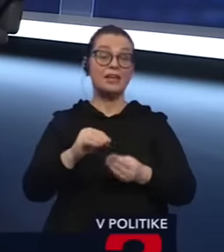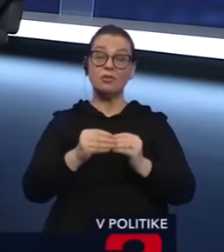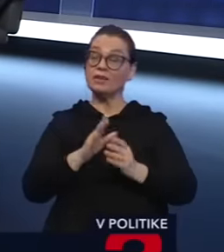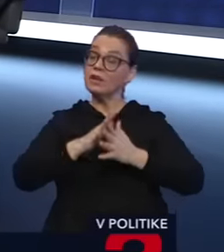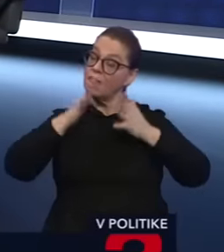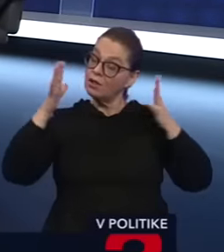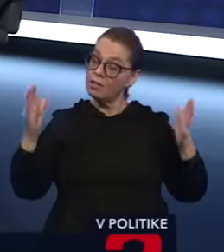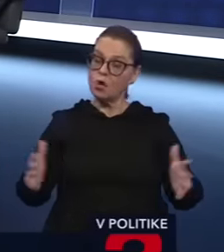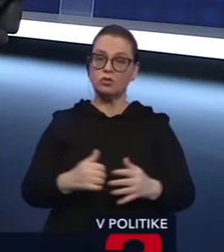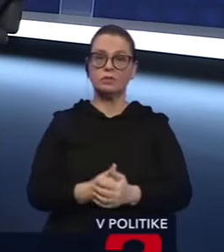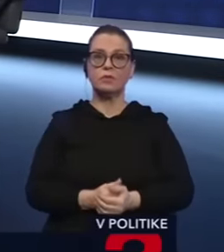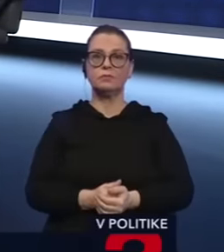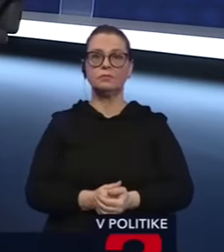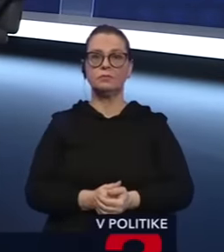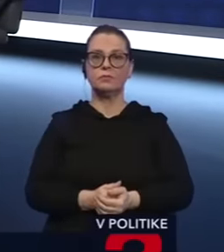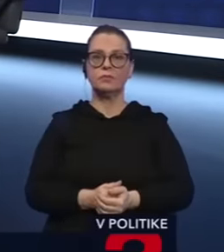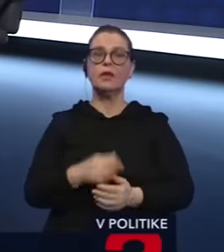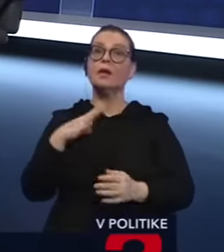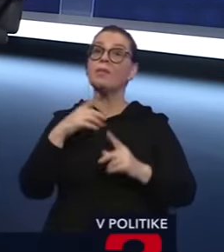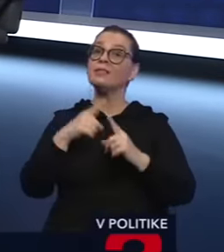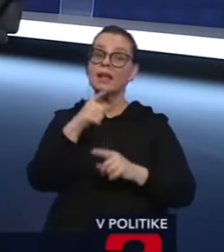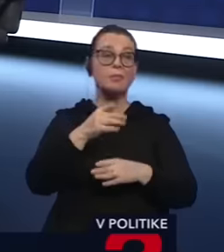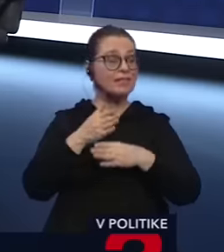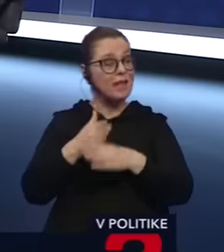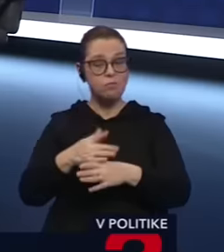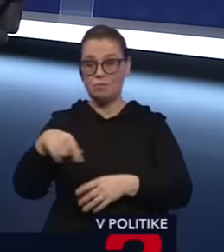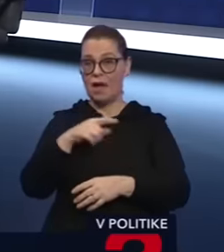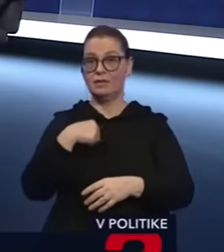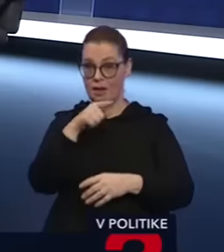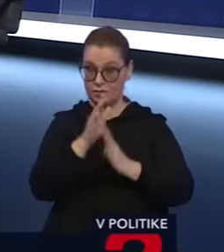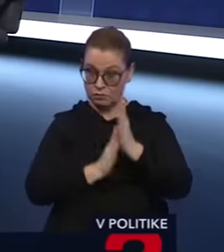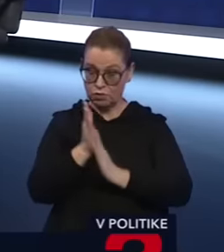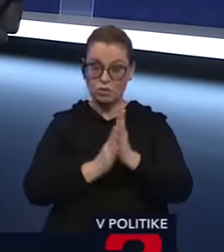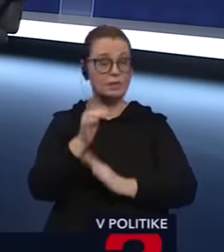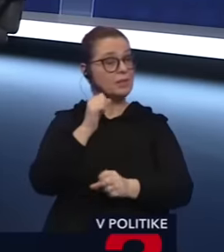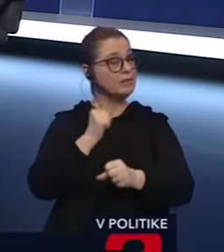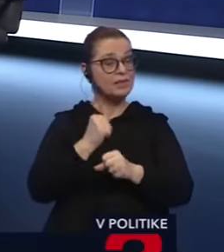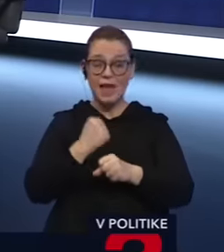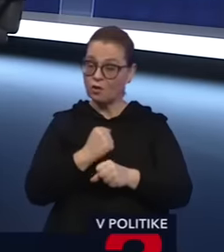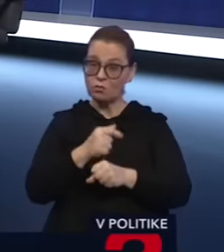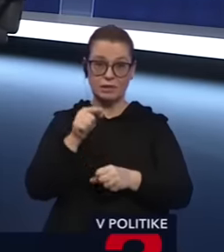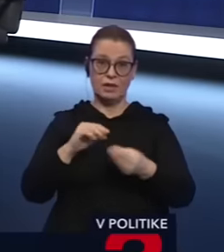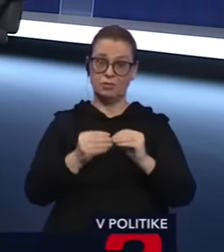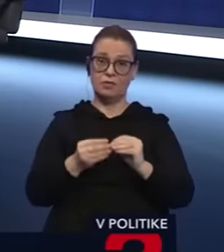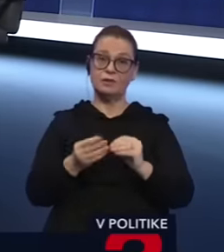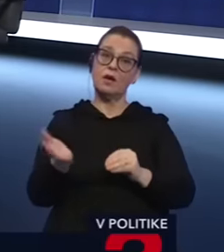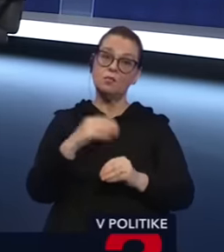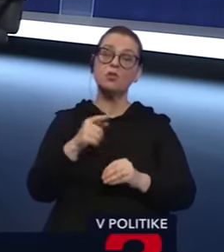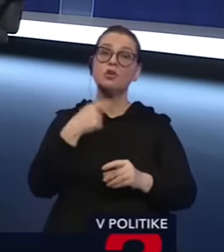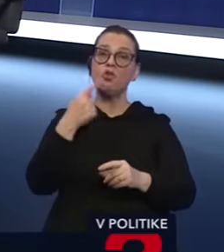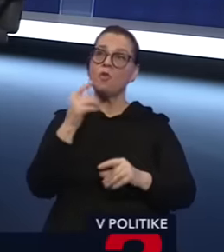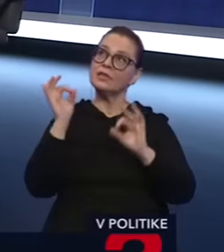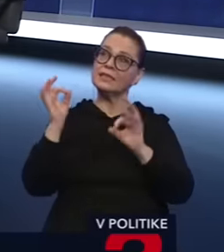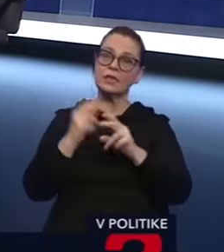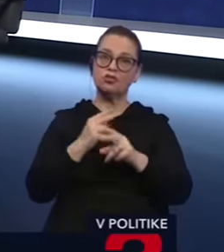prosím, prosím, Taraba, nejasistujte im, nepomáhajte im v zločinoch a poďme do toho, čo nám hovorí vyspelý